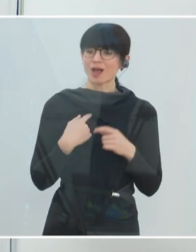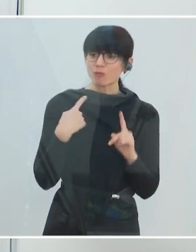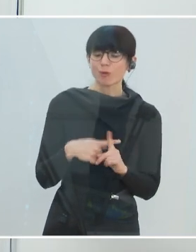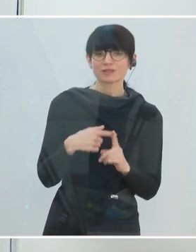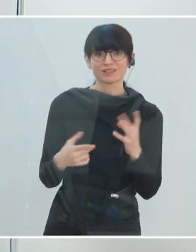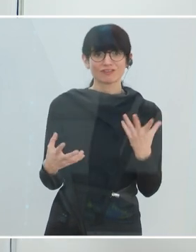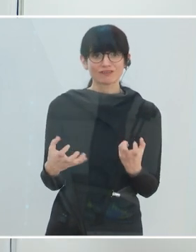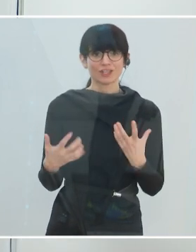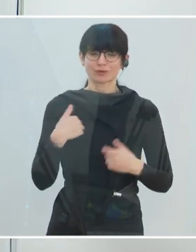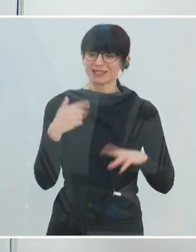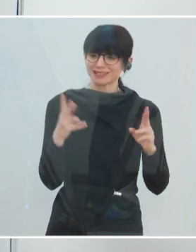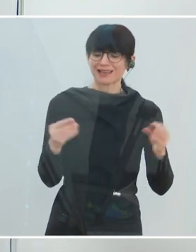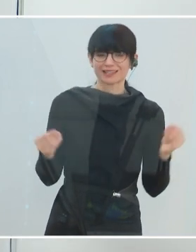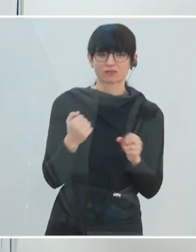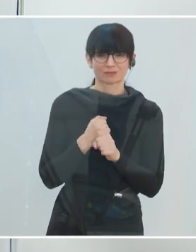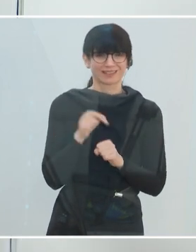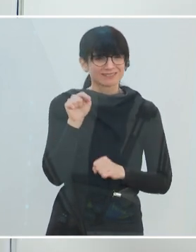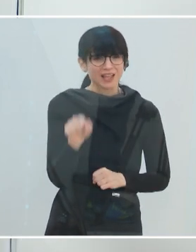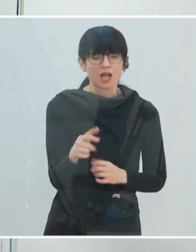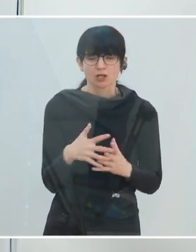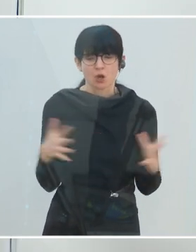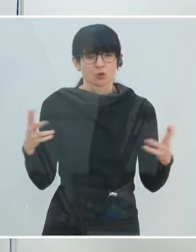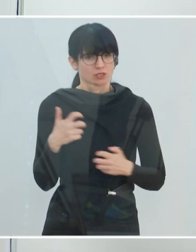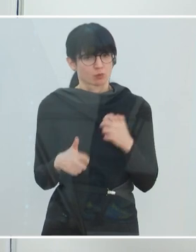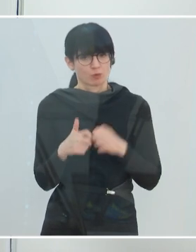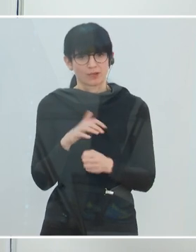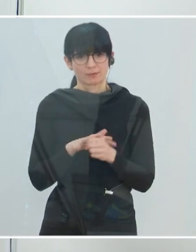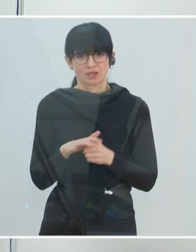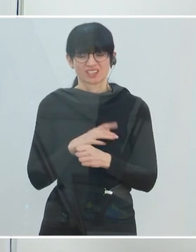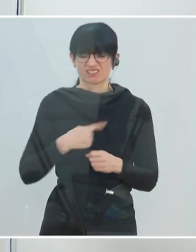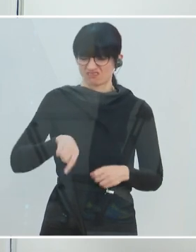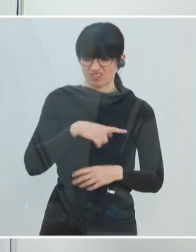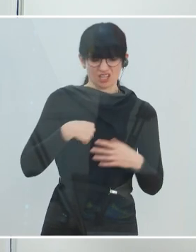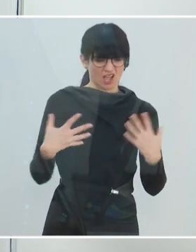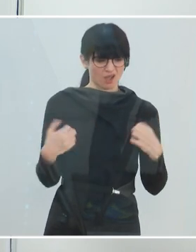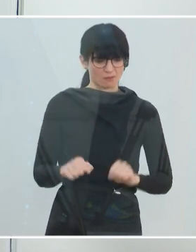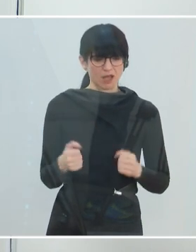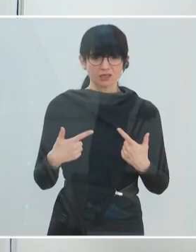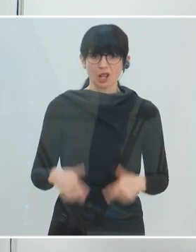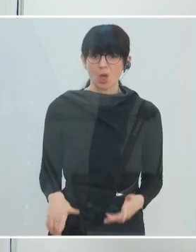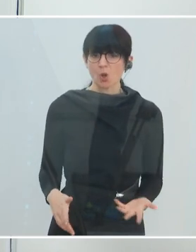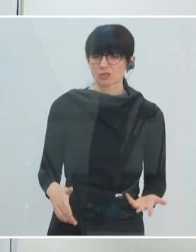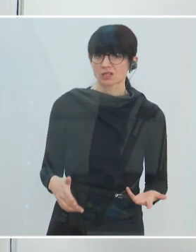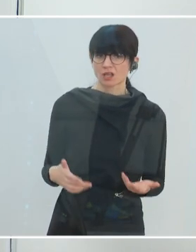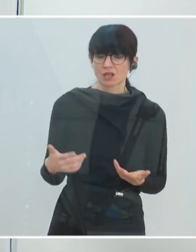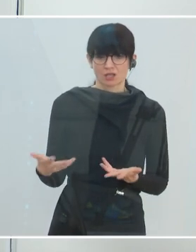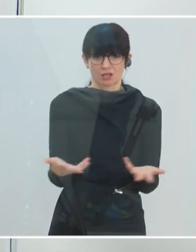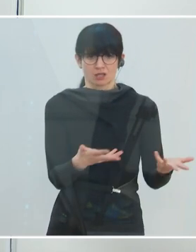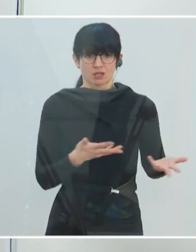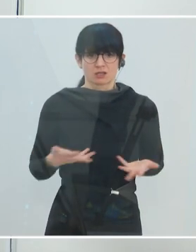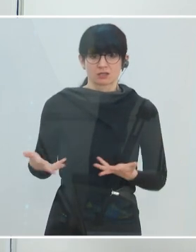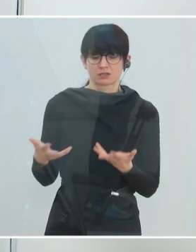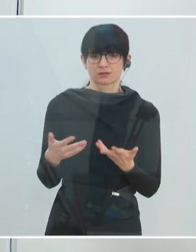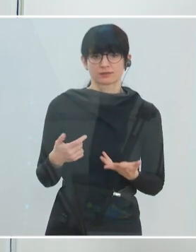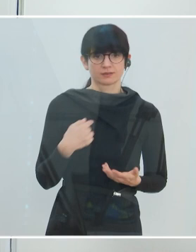Und da haben wir momentan am meisten Probleme. Wir fühlen uns momentan alle machtlos. Und das, was diese Katastrophe auszeichnet, das ist auch für mich das